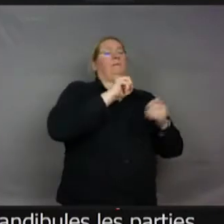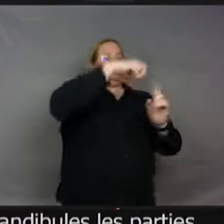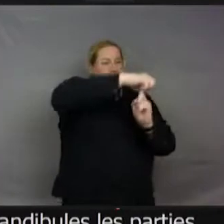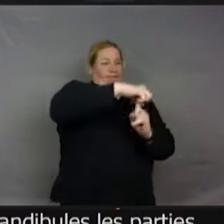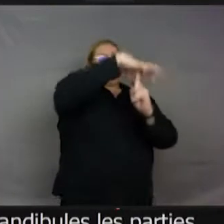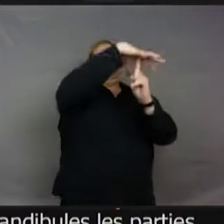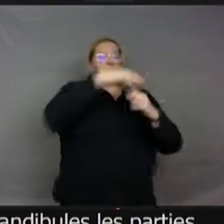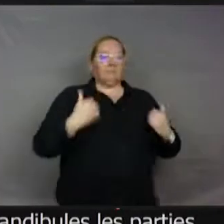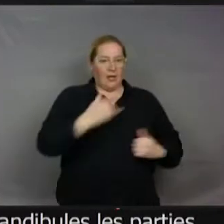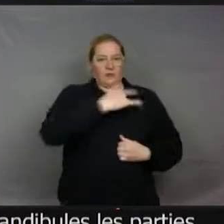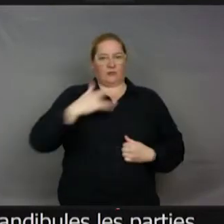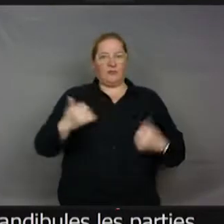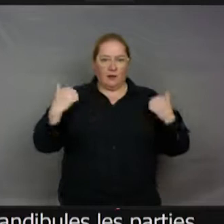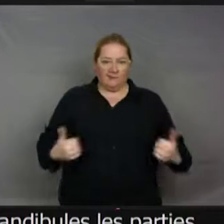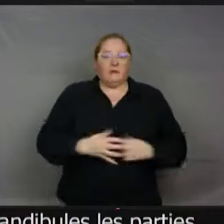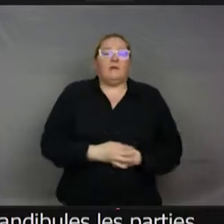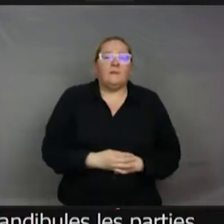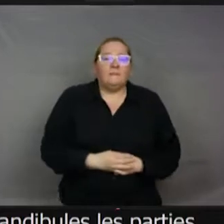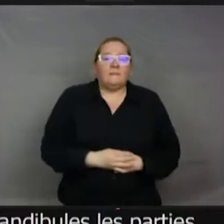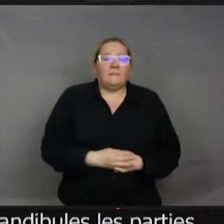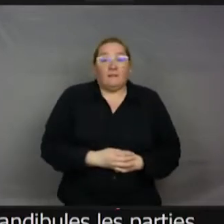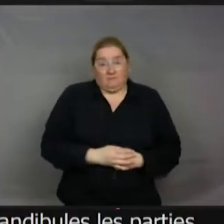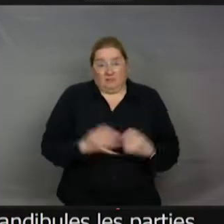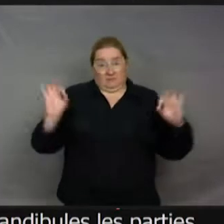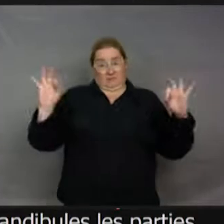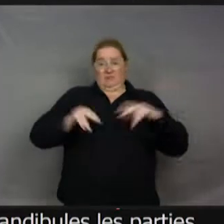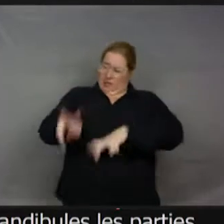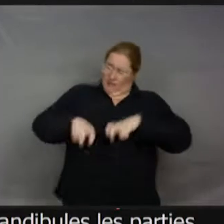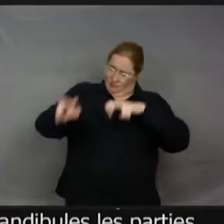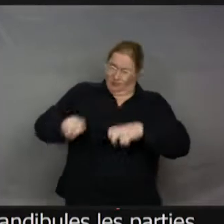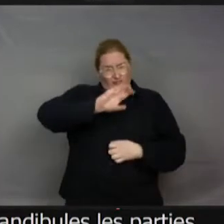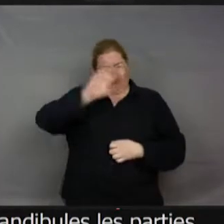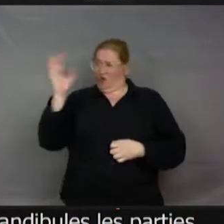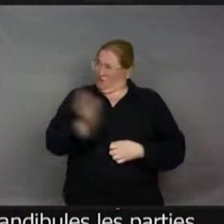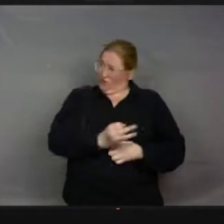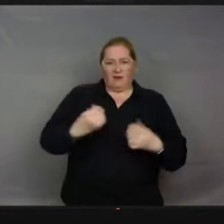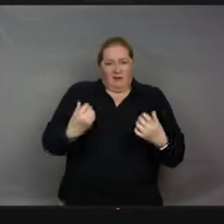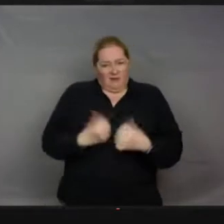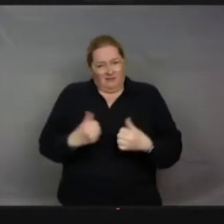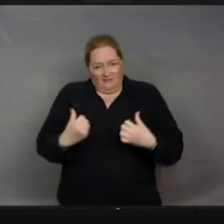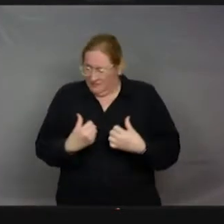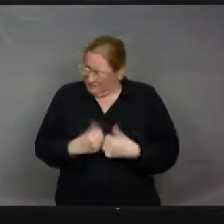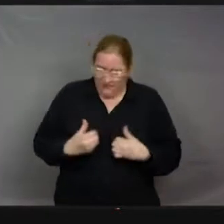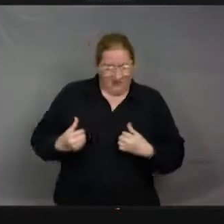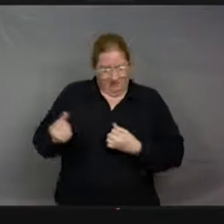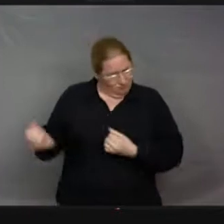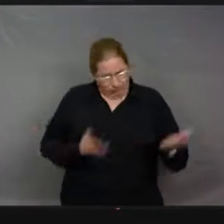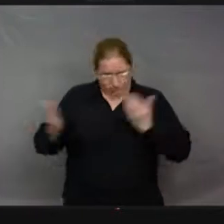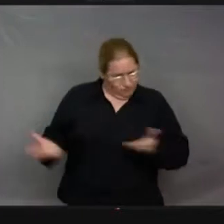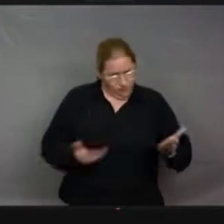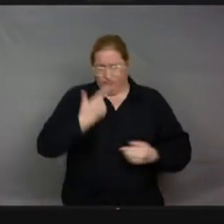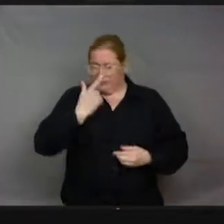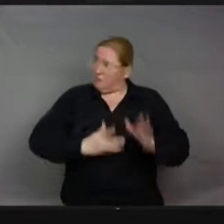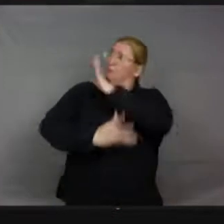elles vont, donc là, c'est de'agriculture absolument à 100% des dizaines de millions d'années avant nous. Donc, l'évolution avait apporté l